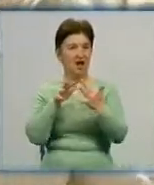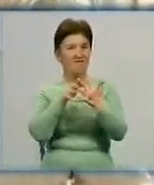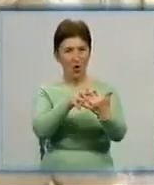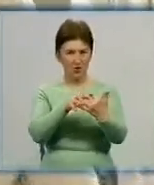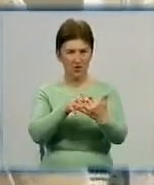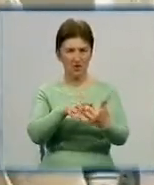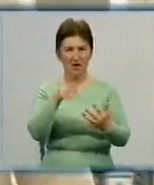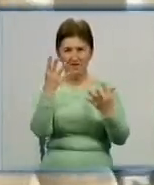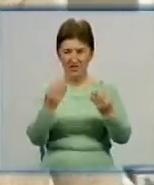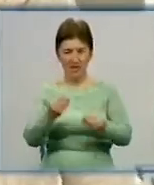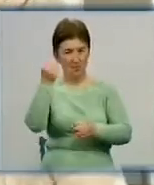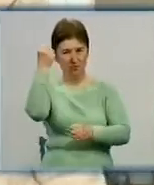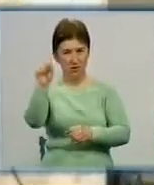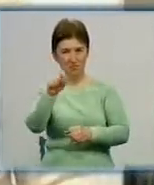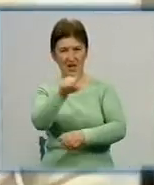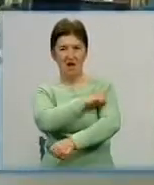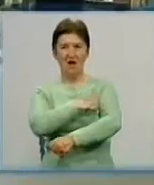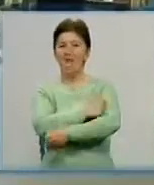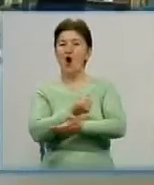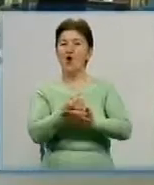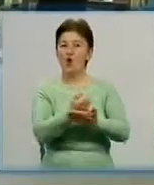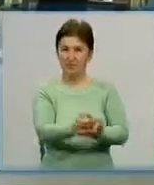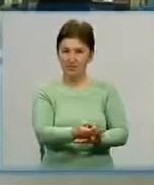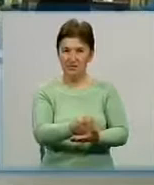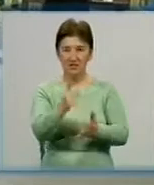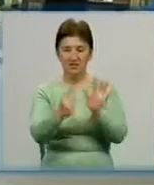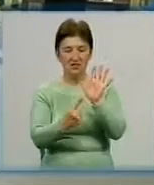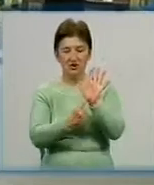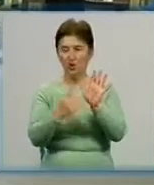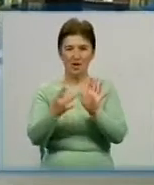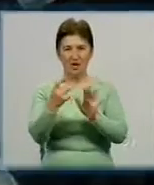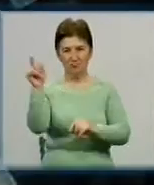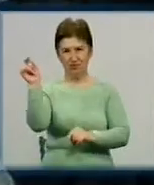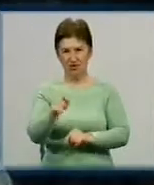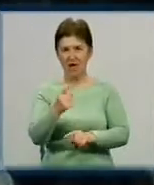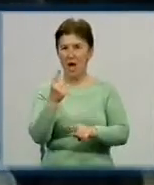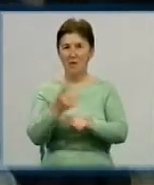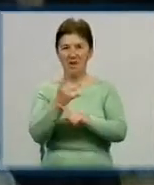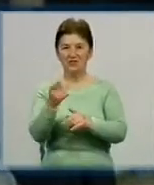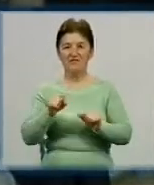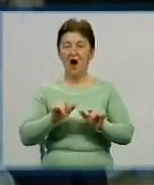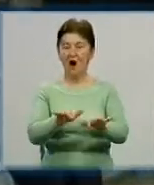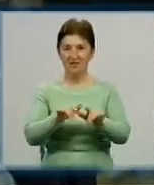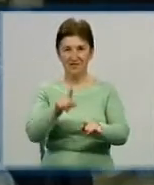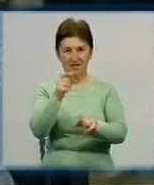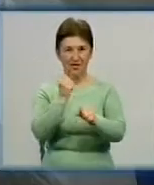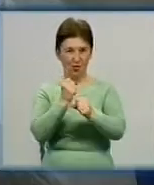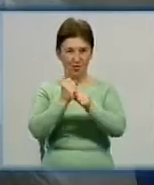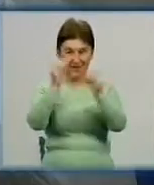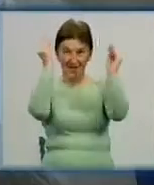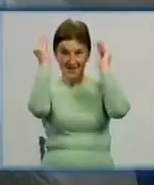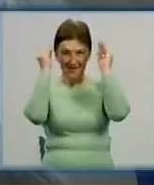річницю перемоги зустріне в обласному госпіталі. Тут вона в шосте на лікуванні, але вперше бере участь в акції. Її роблять зачіску.